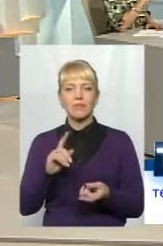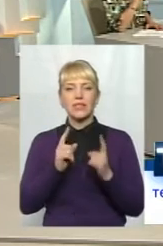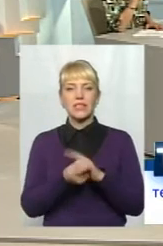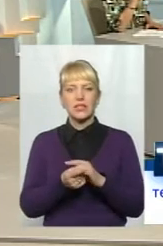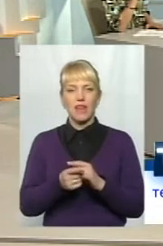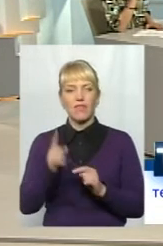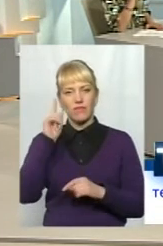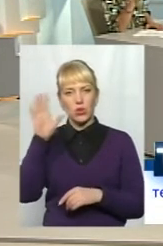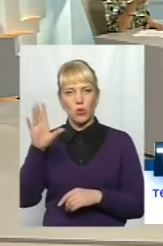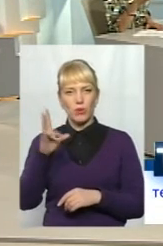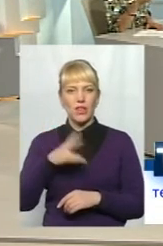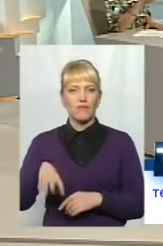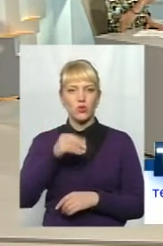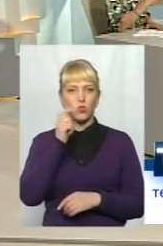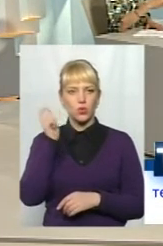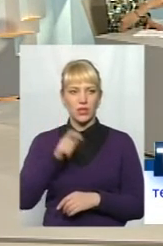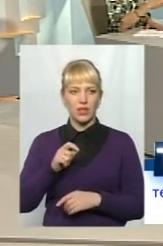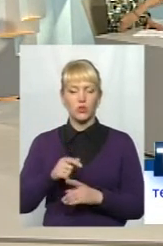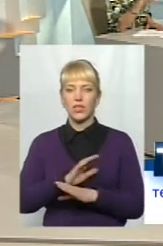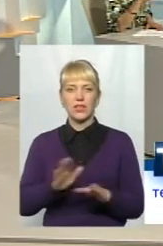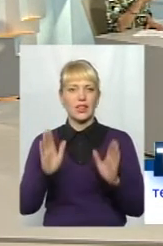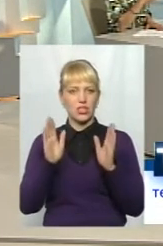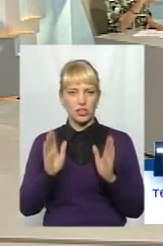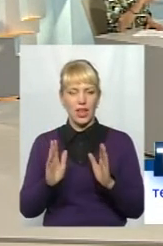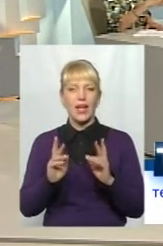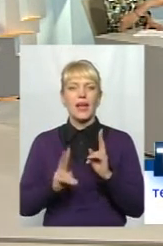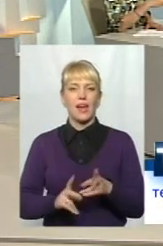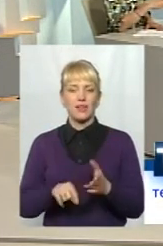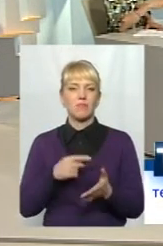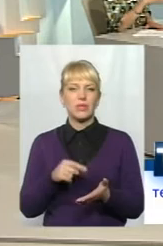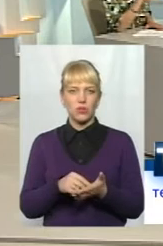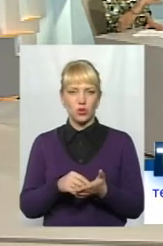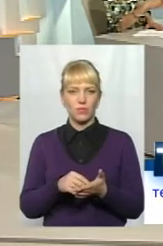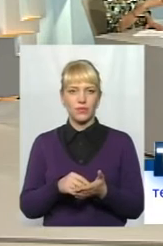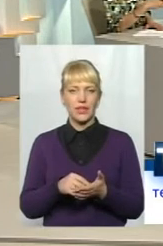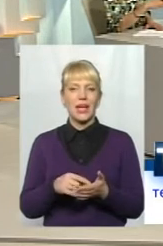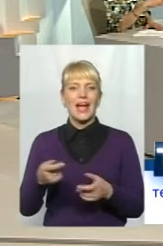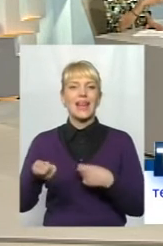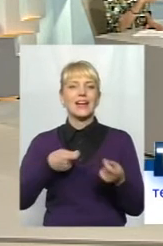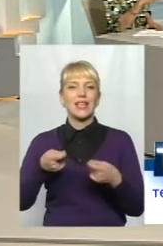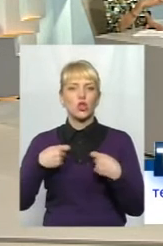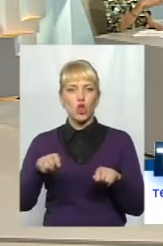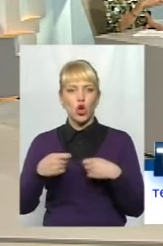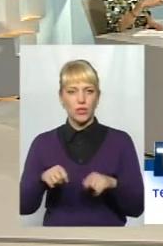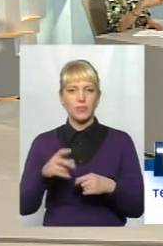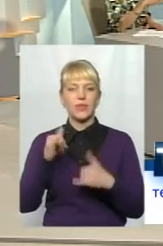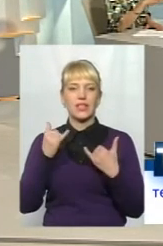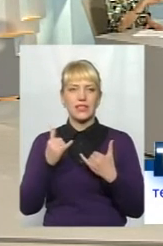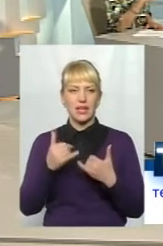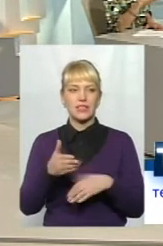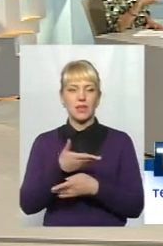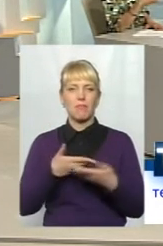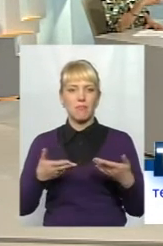відомий на всю Україну і не лише, як місто-ринок. Зараз ми